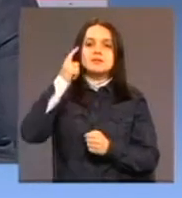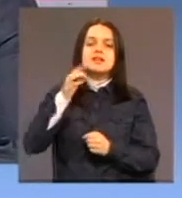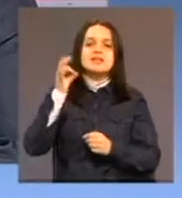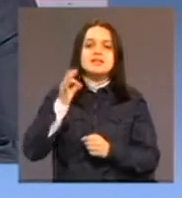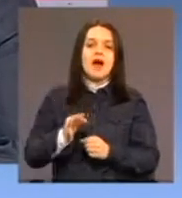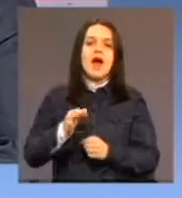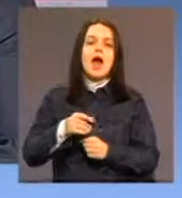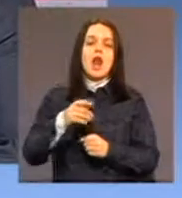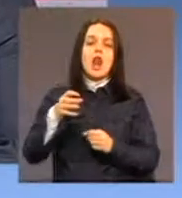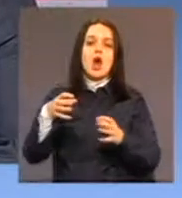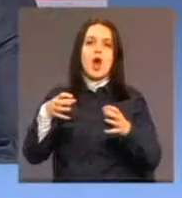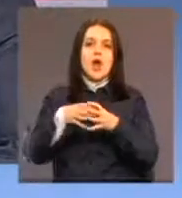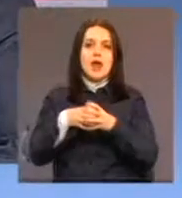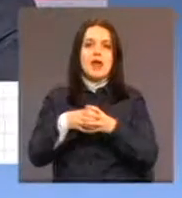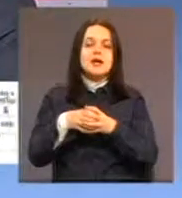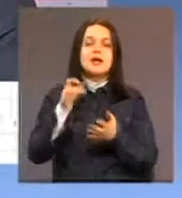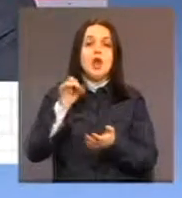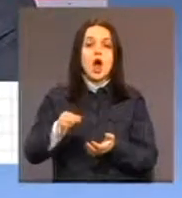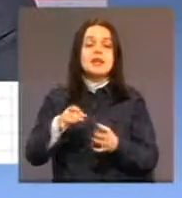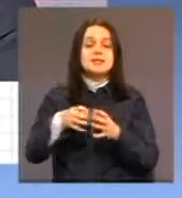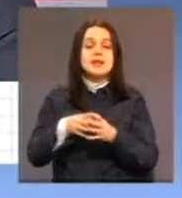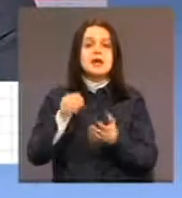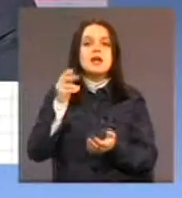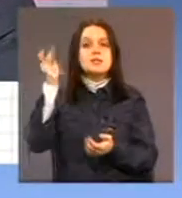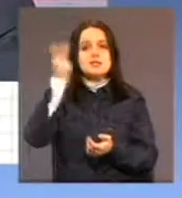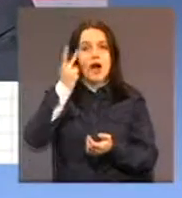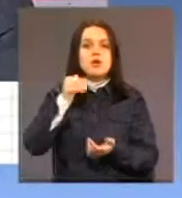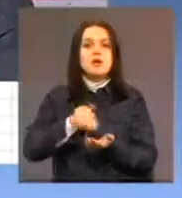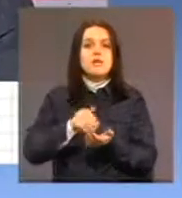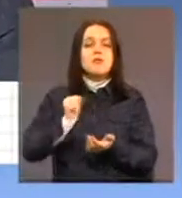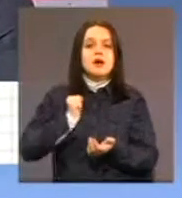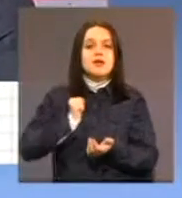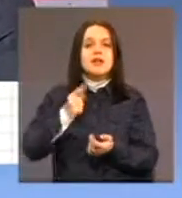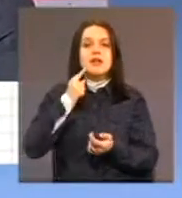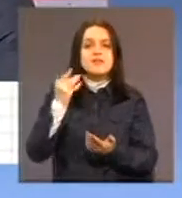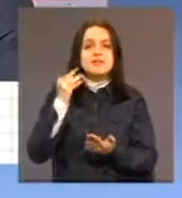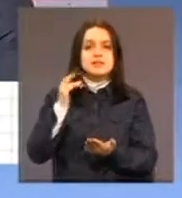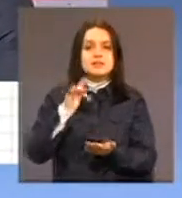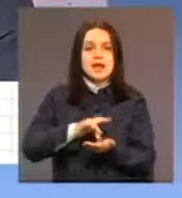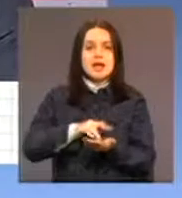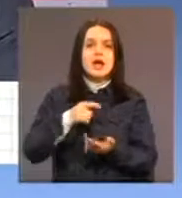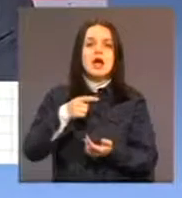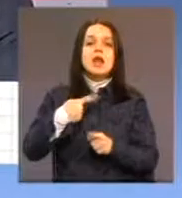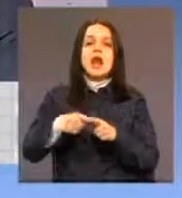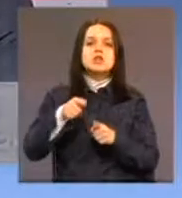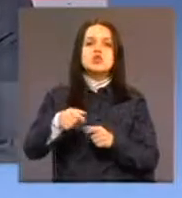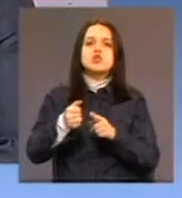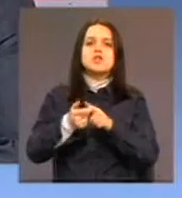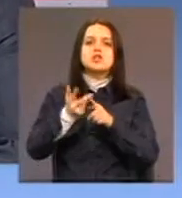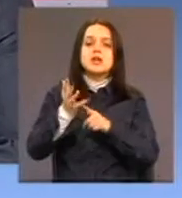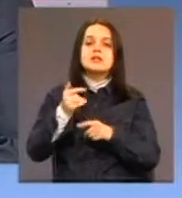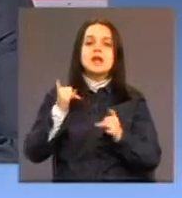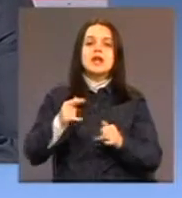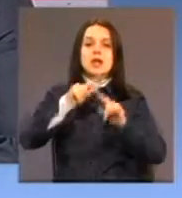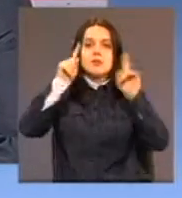trebalo da ima dnevni centar. Razlosti za to su više struki. Prije svega, to je sada u Republike